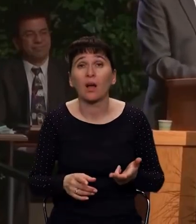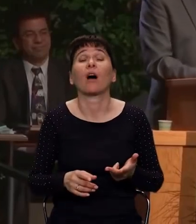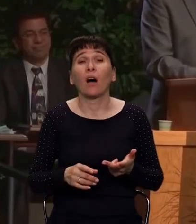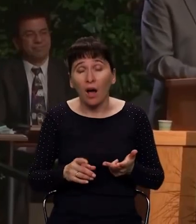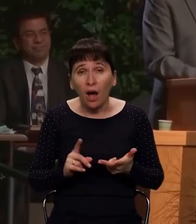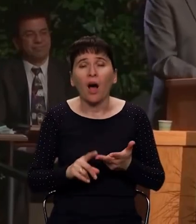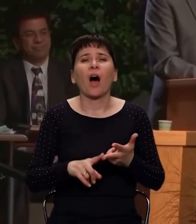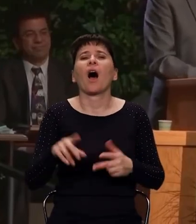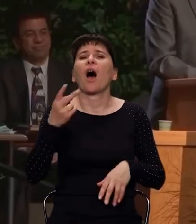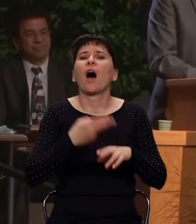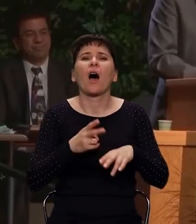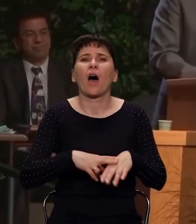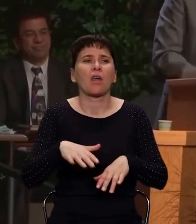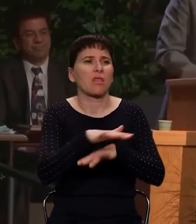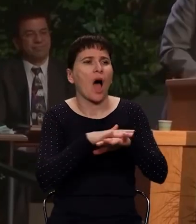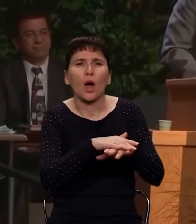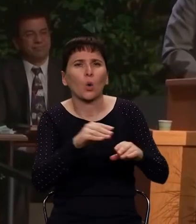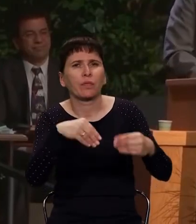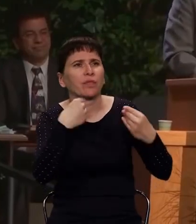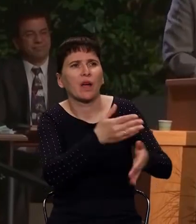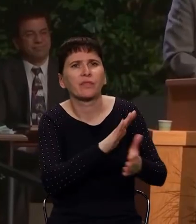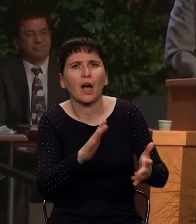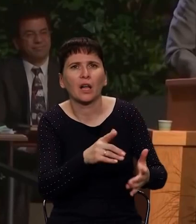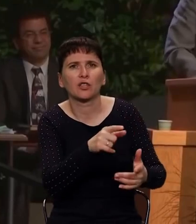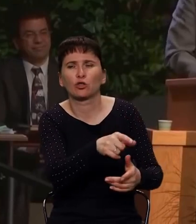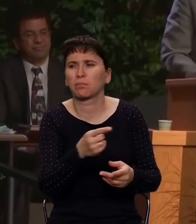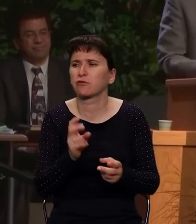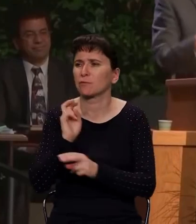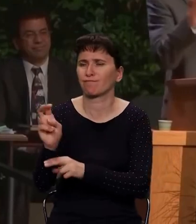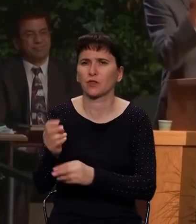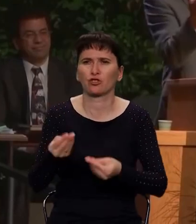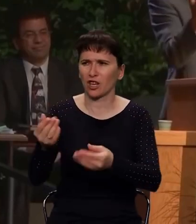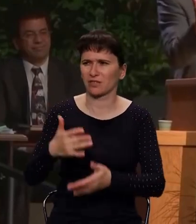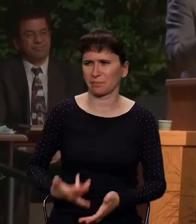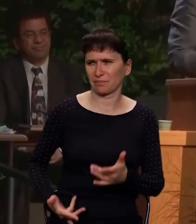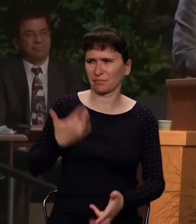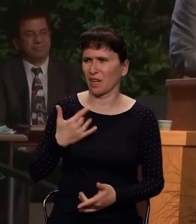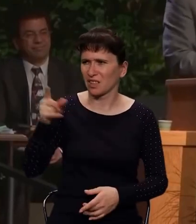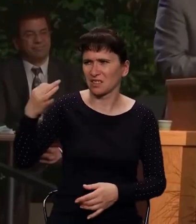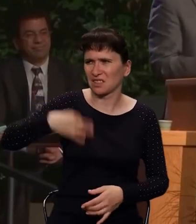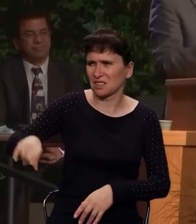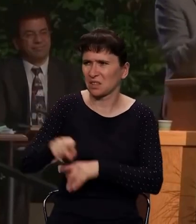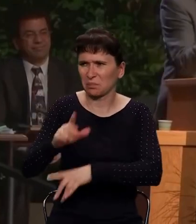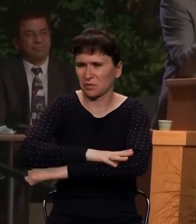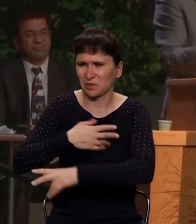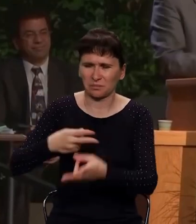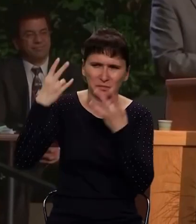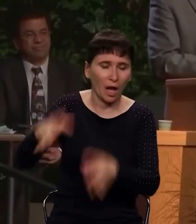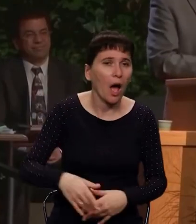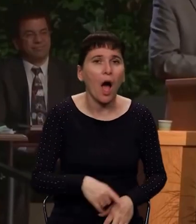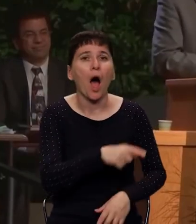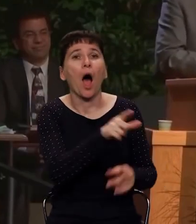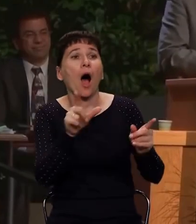жертвоприношения, сказано так. Они спали с женщинами, которые приходили туда, к скине собрания, чтобы Богу